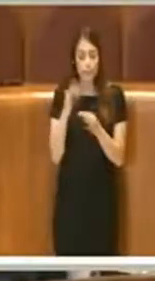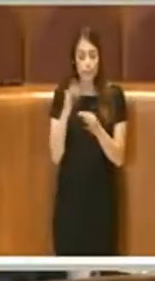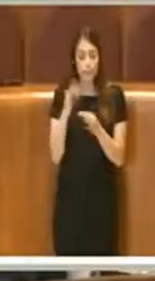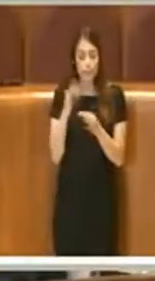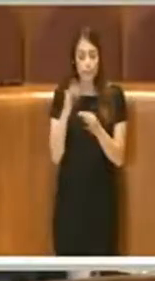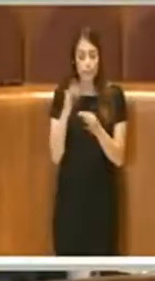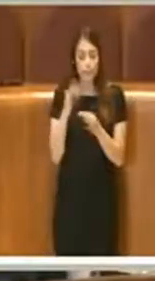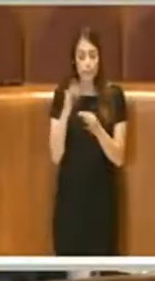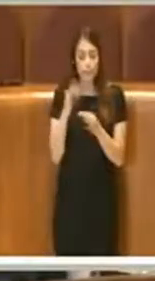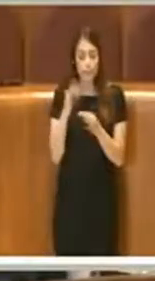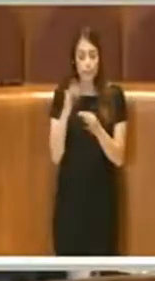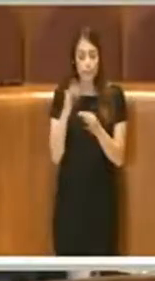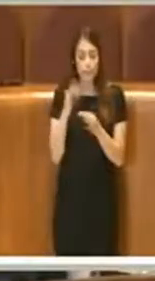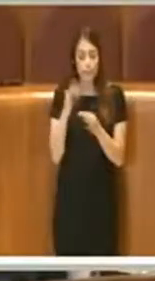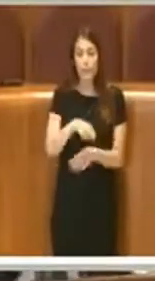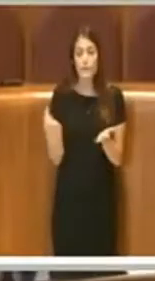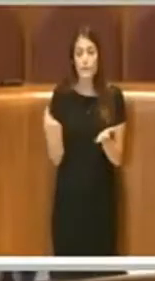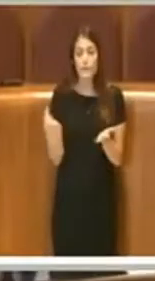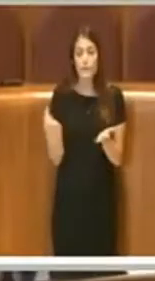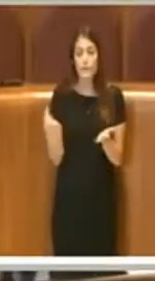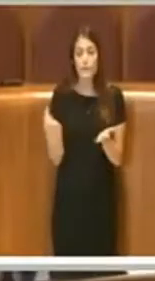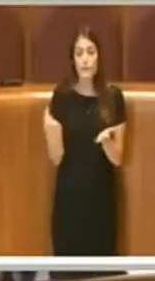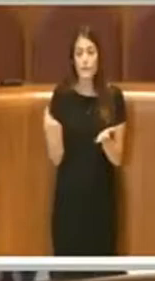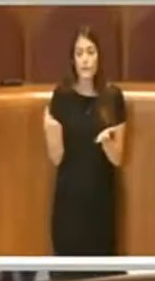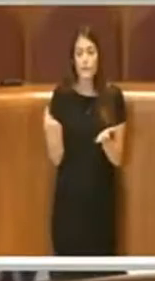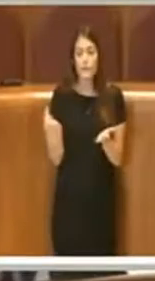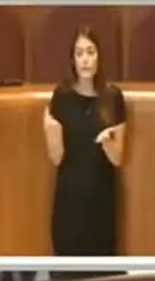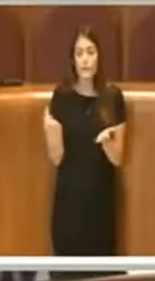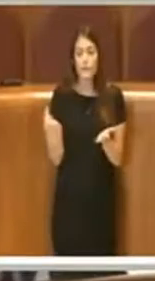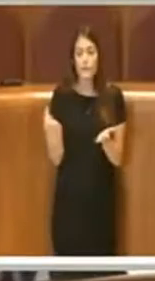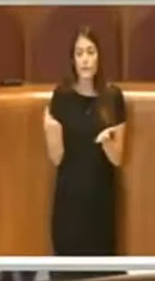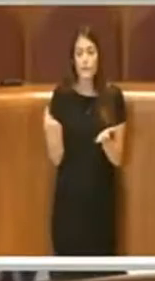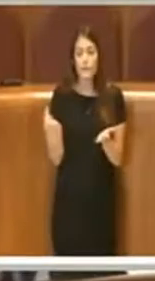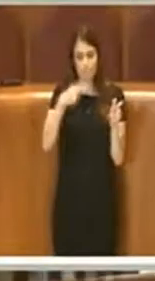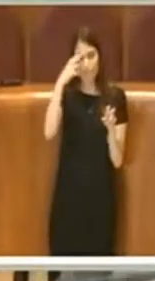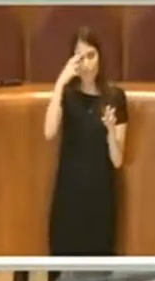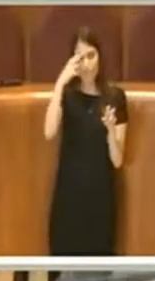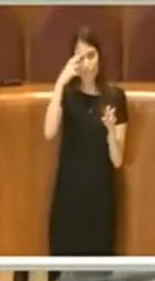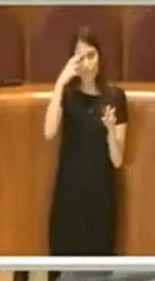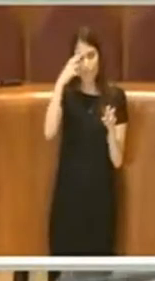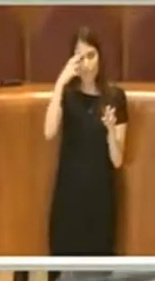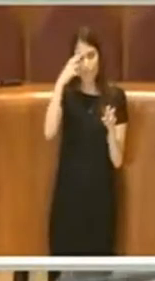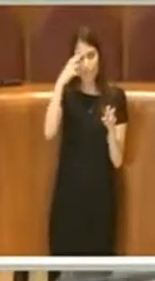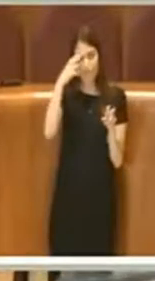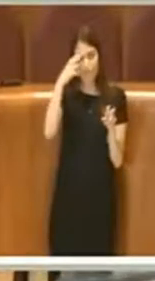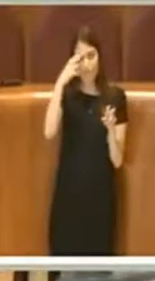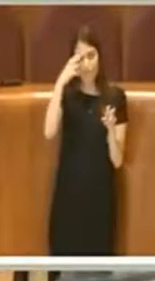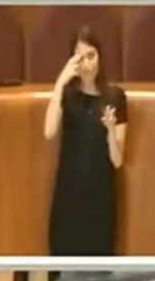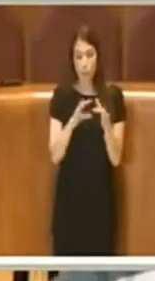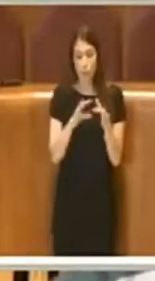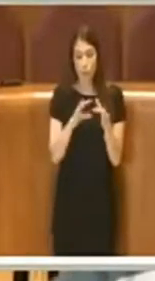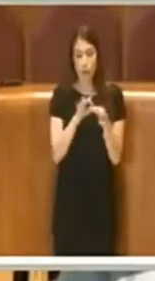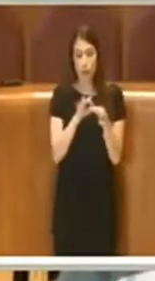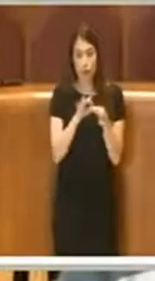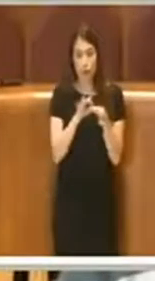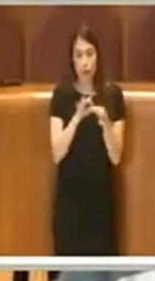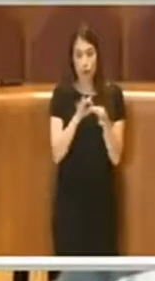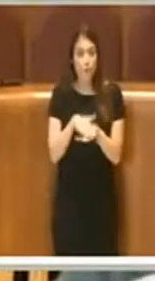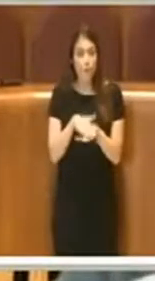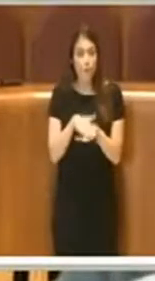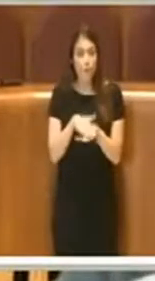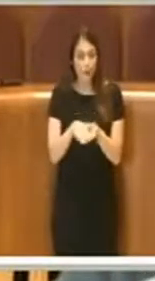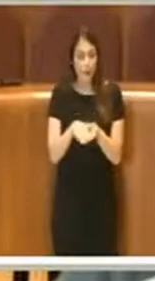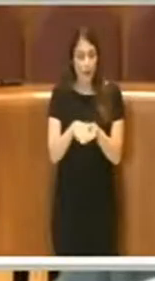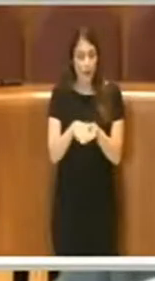Grazie Presidente, dunque torniamo in tema, ricordo che l'argomento della mozione è la competenza,